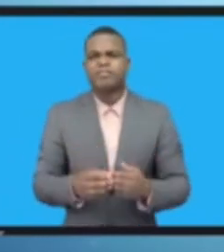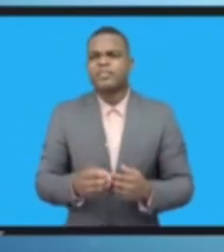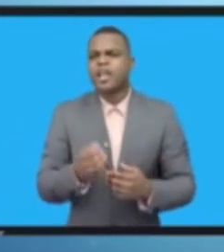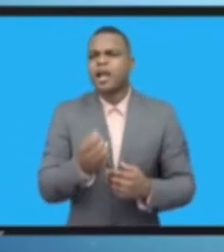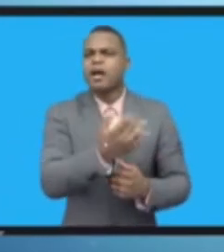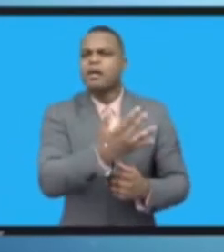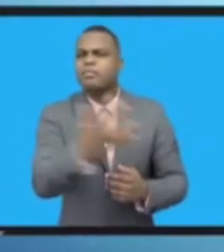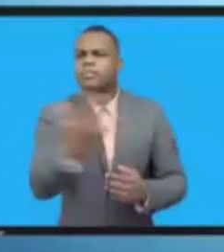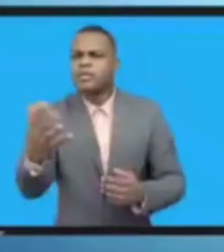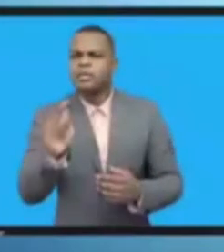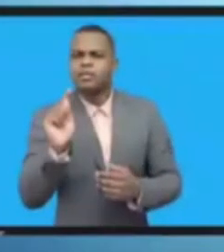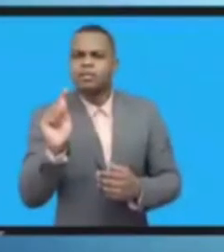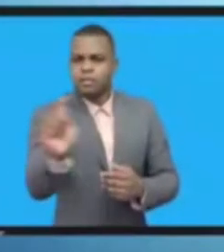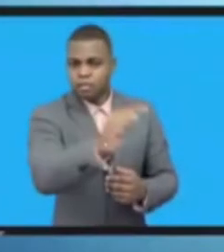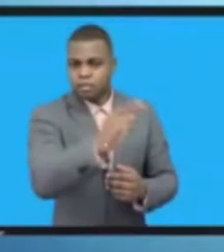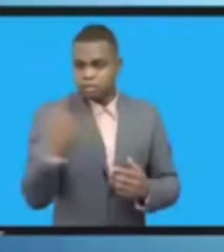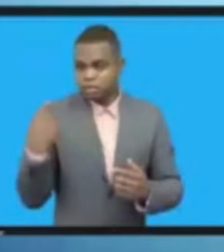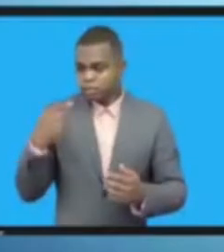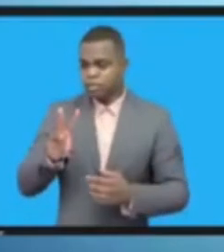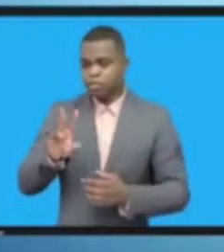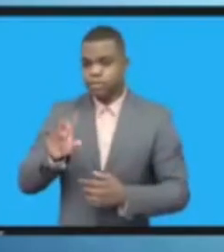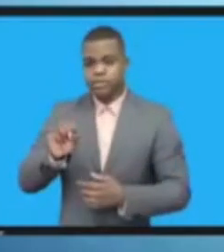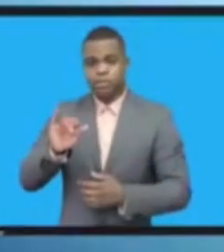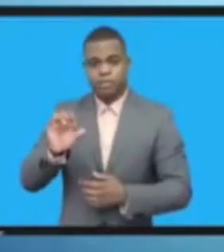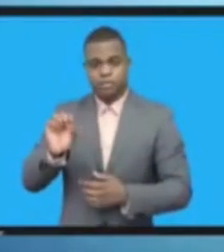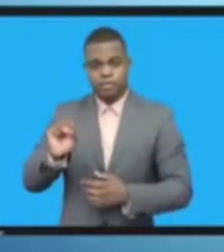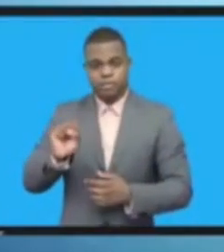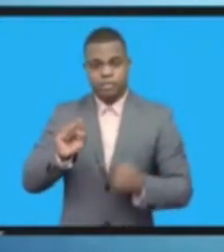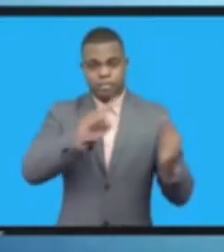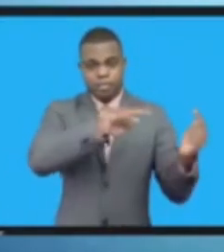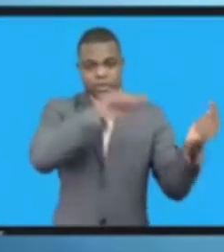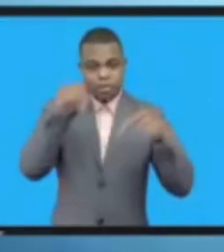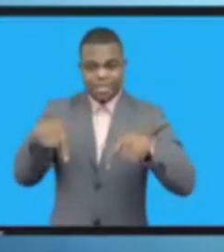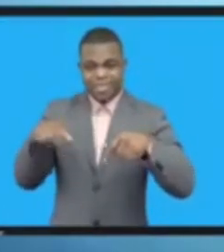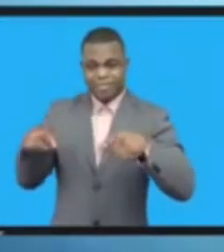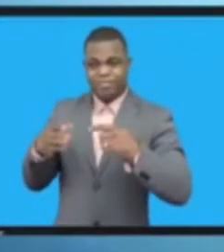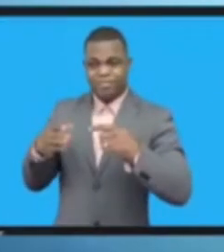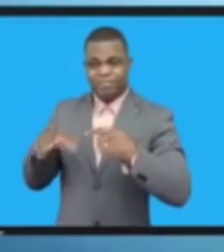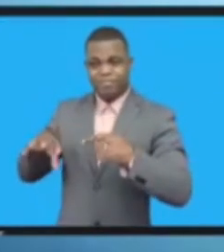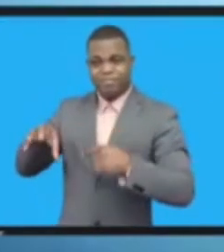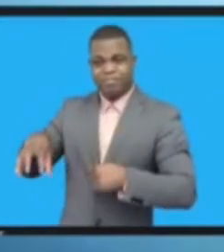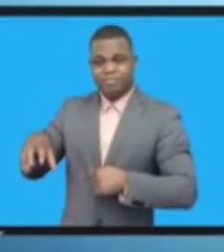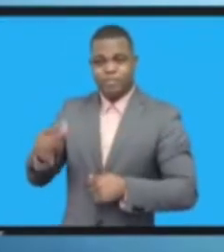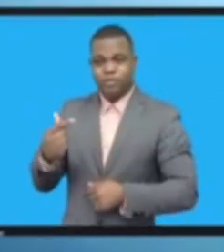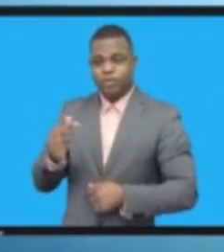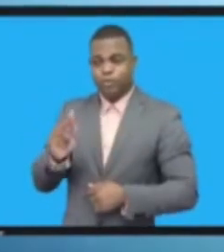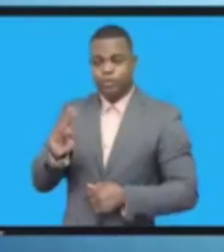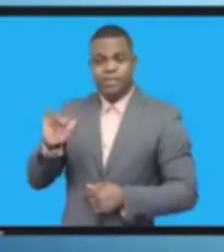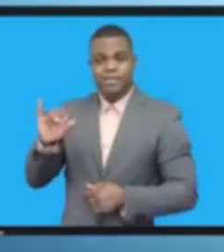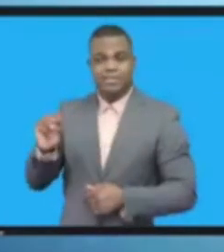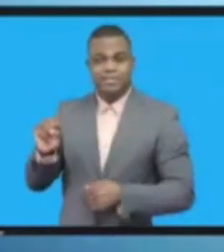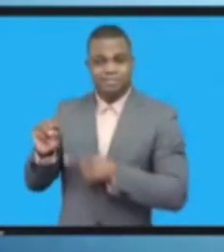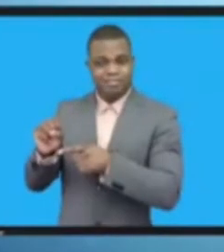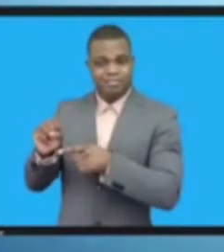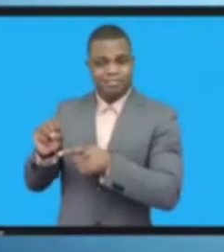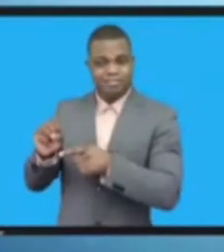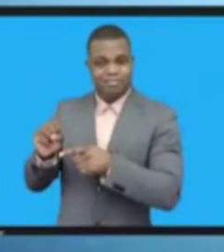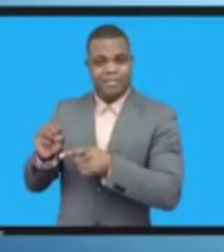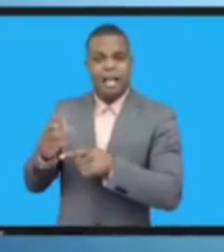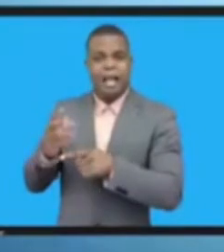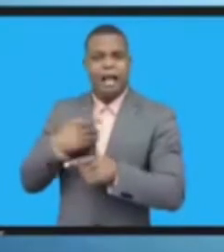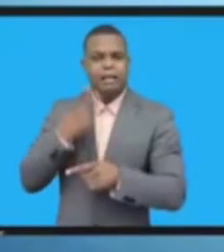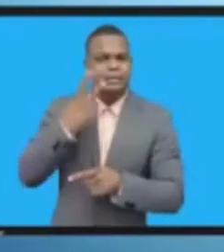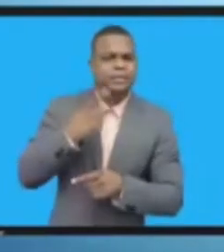تونس أرى أن هناك بعض الأصدقاء المتواجدين أنا كنت موجودة هناك في قمة مجتمع المعلوماتية